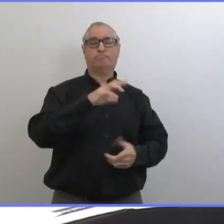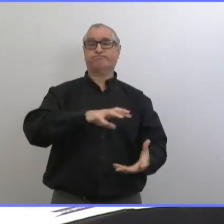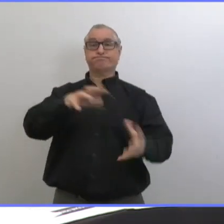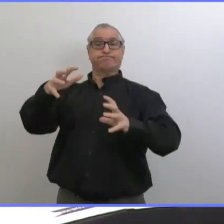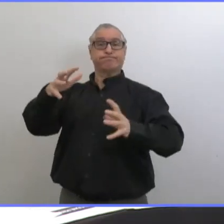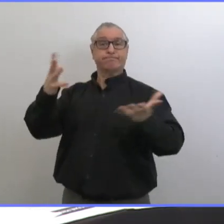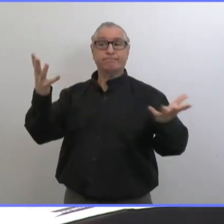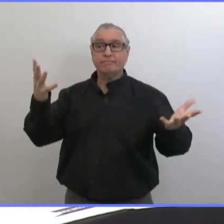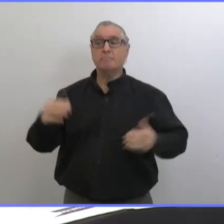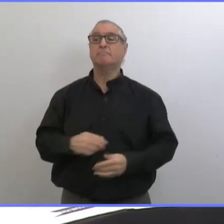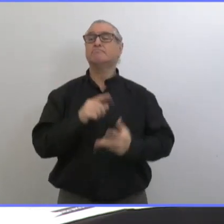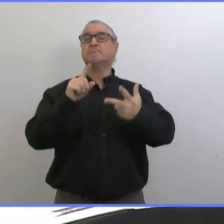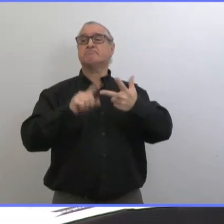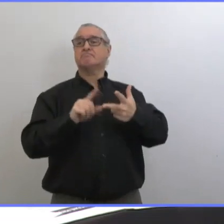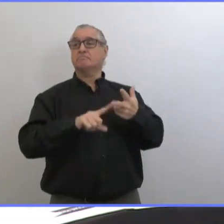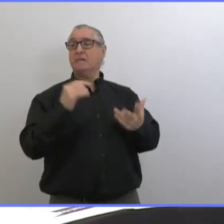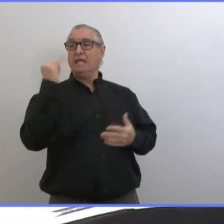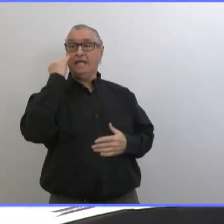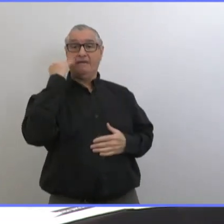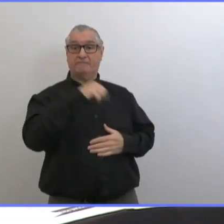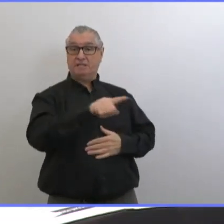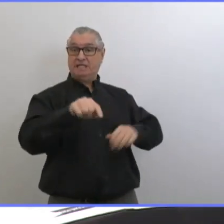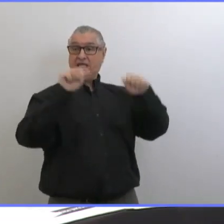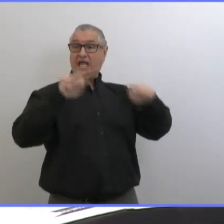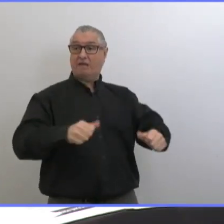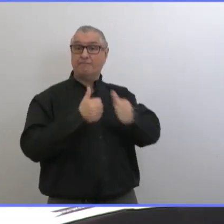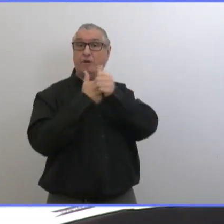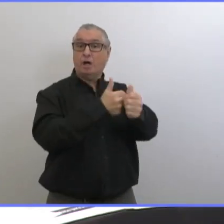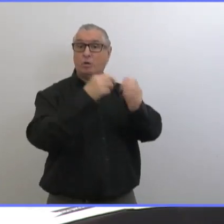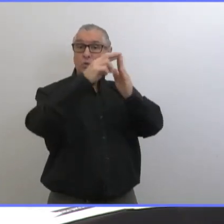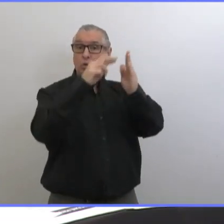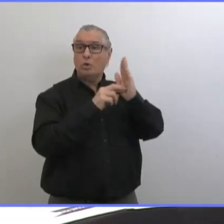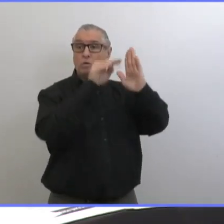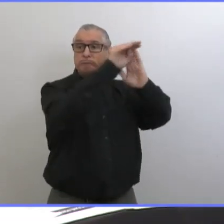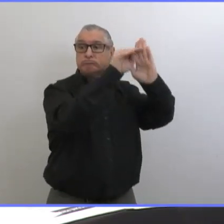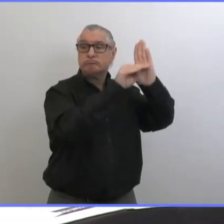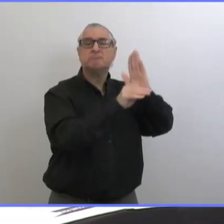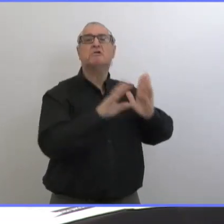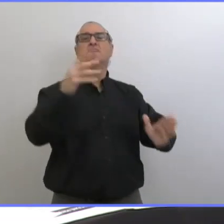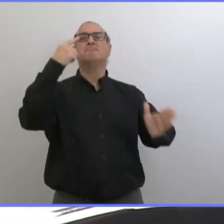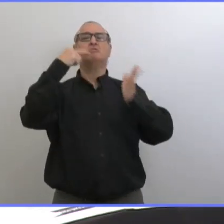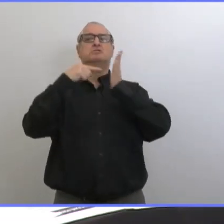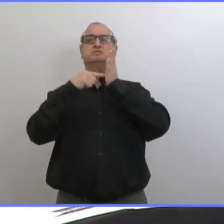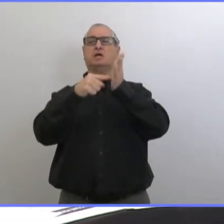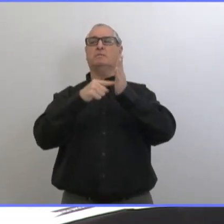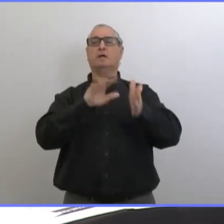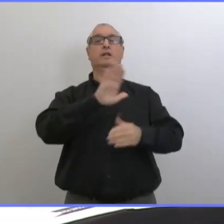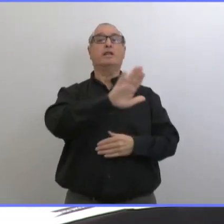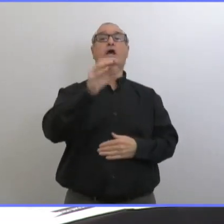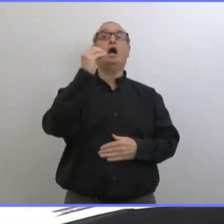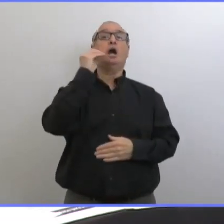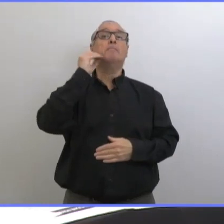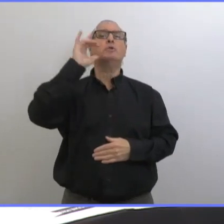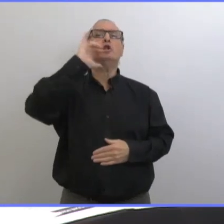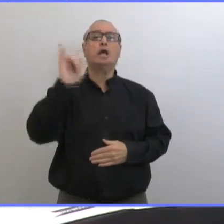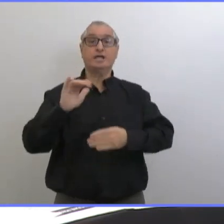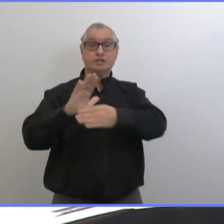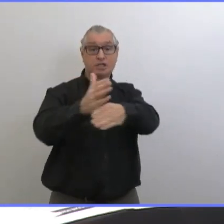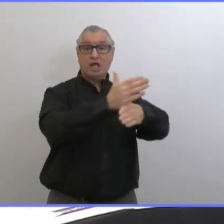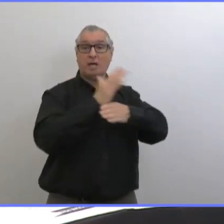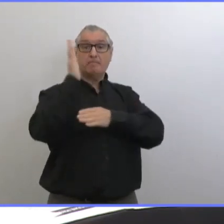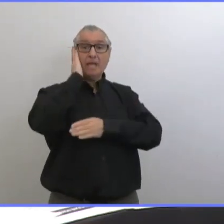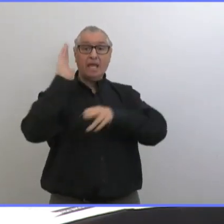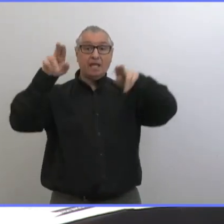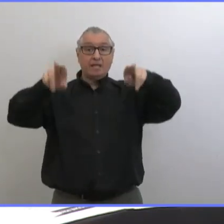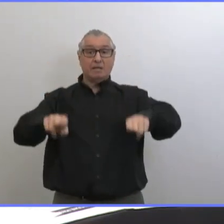'établissement et la facilité de respecter les lignes directrices dans cet établissement par exemple quand les gens ont des chambres